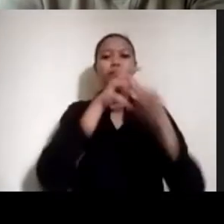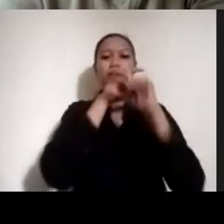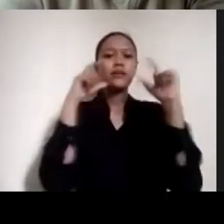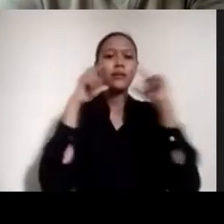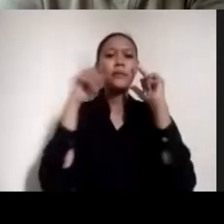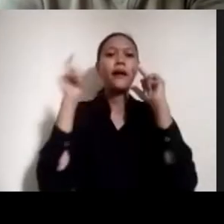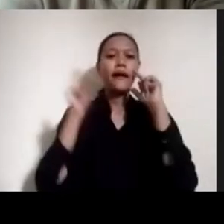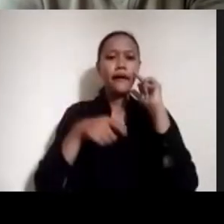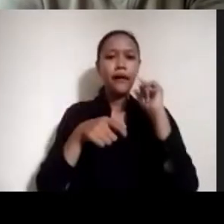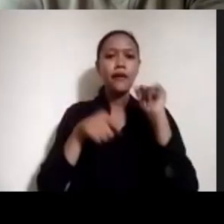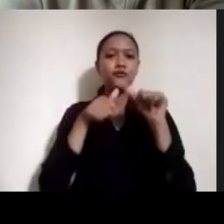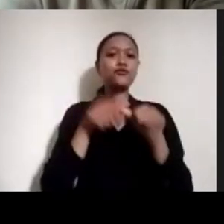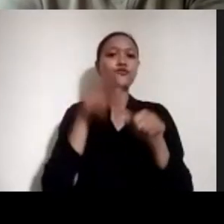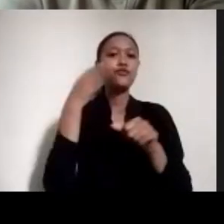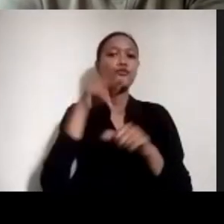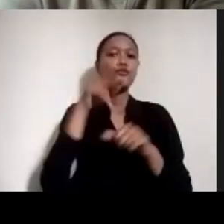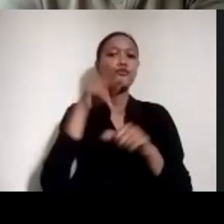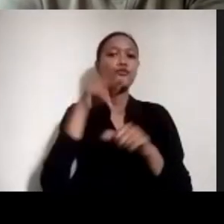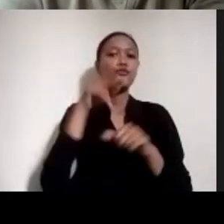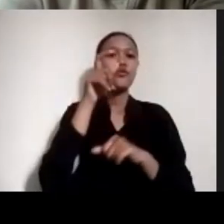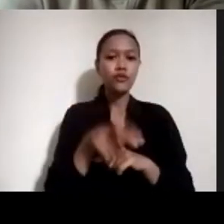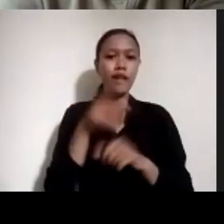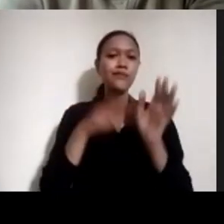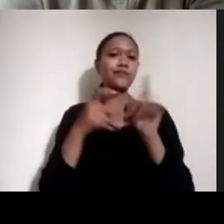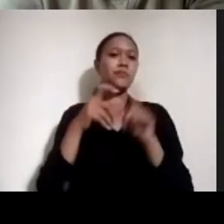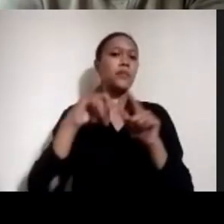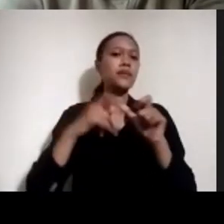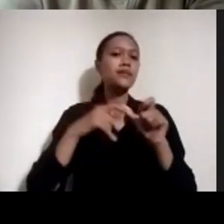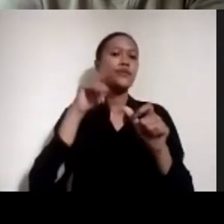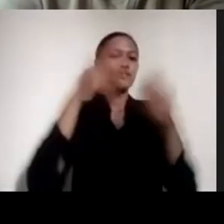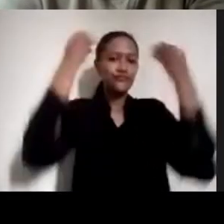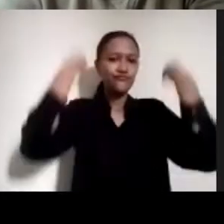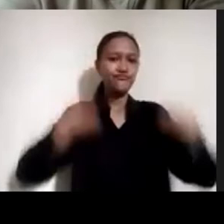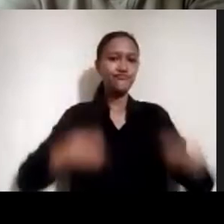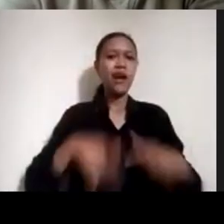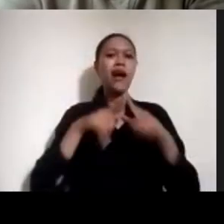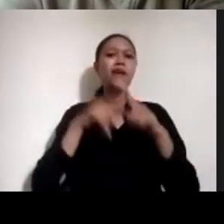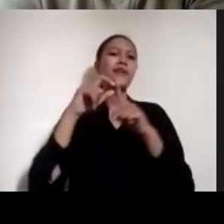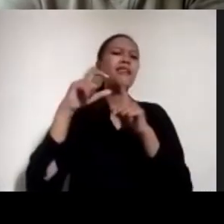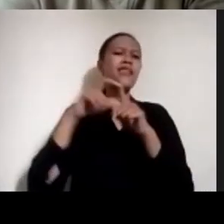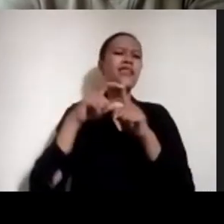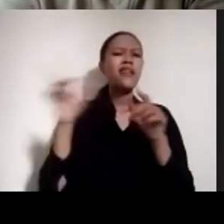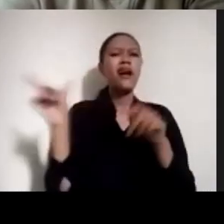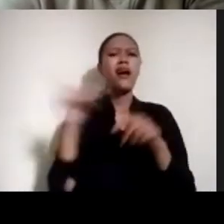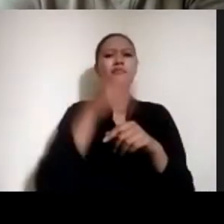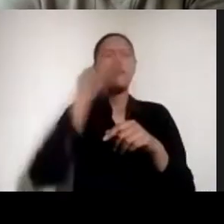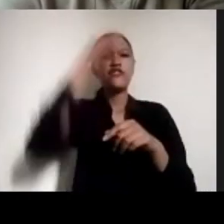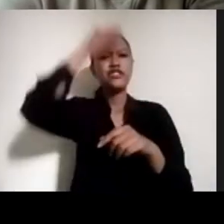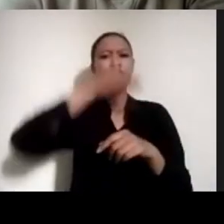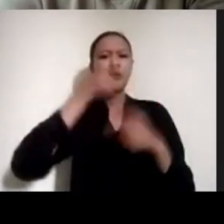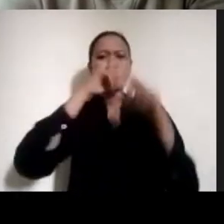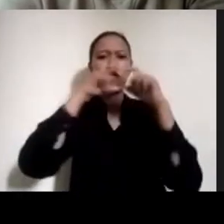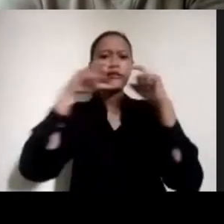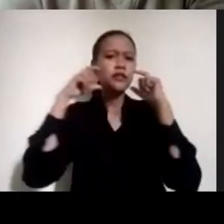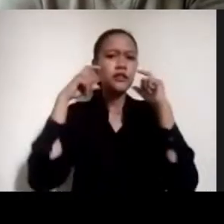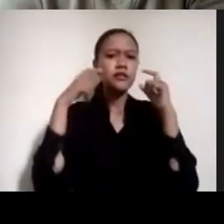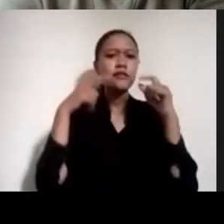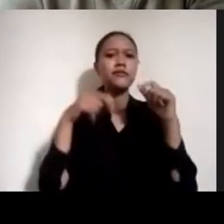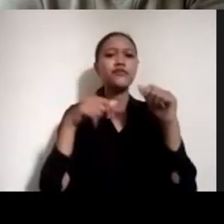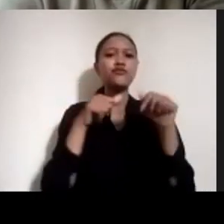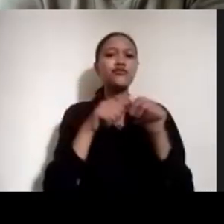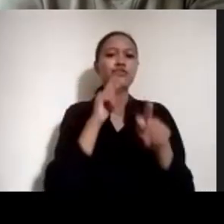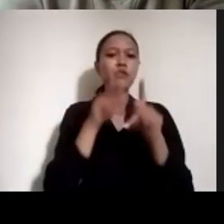untuk tenaga medisnya, dia harus pakai APD, komplit begini ya. Pakai face shield, pakai masker, komplit ya. Kalau